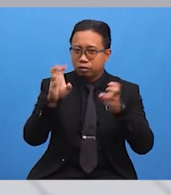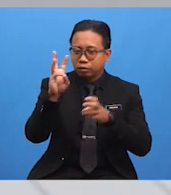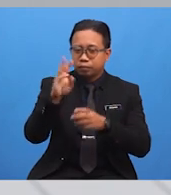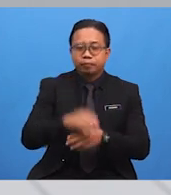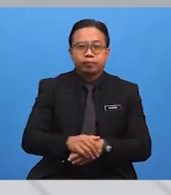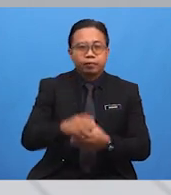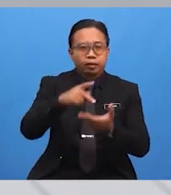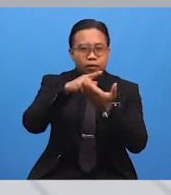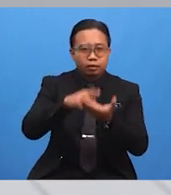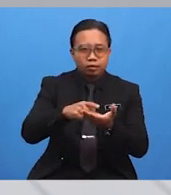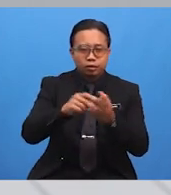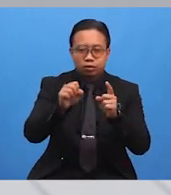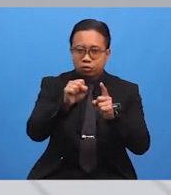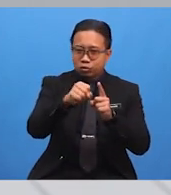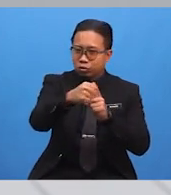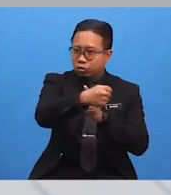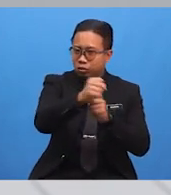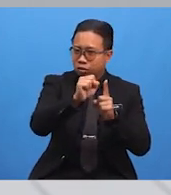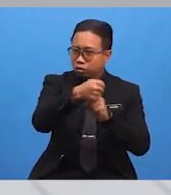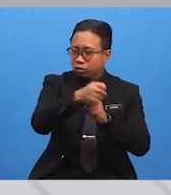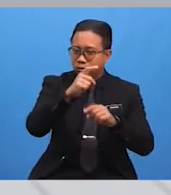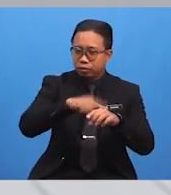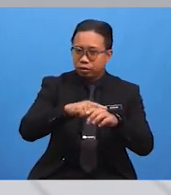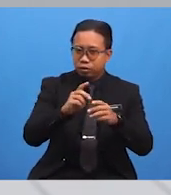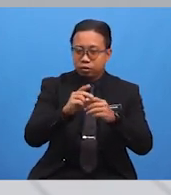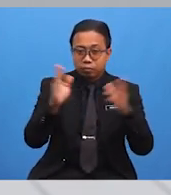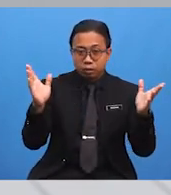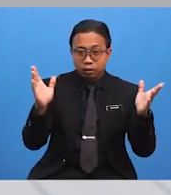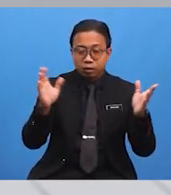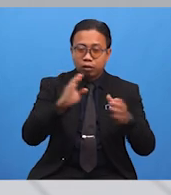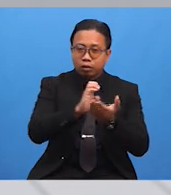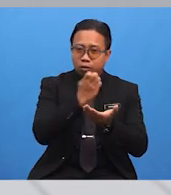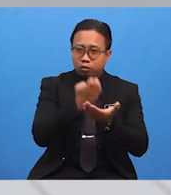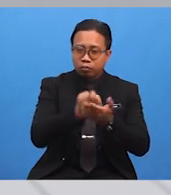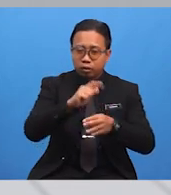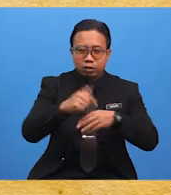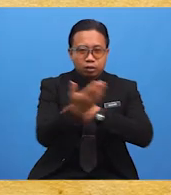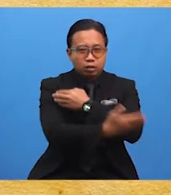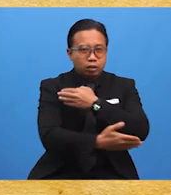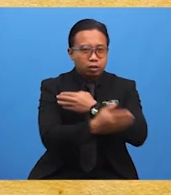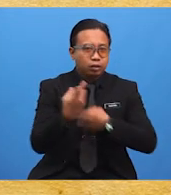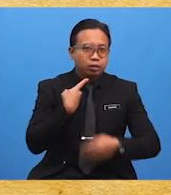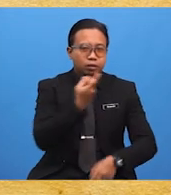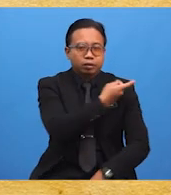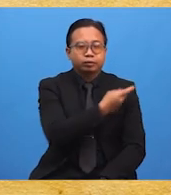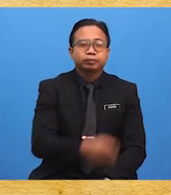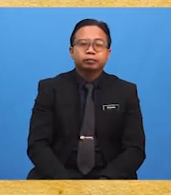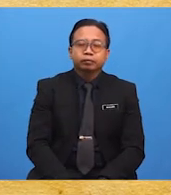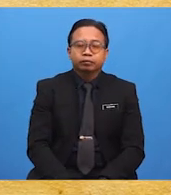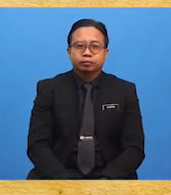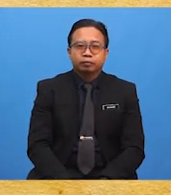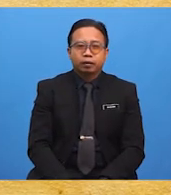Kesan Sosial Akibat Perkembangan Ekonomi di negara kita. Pada akhir